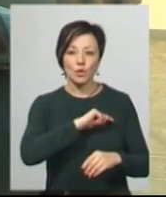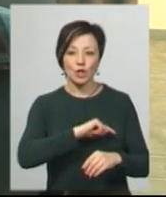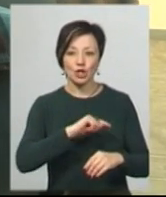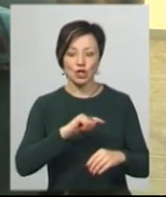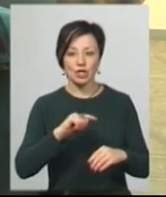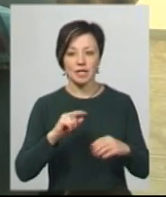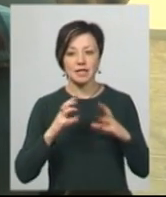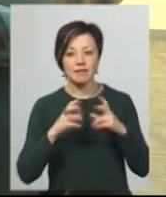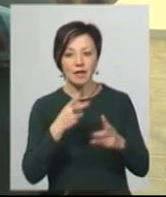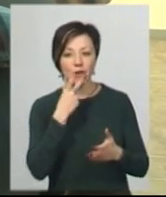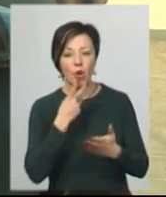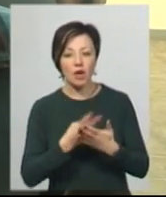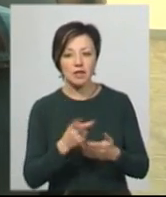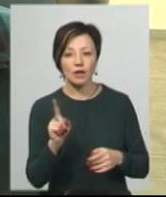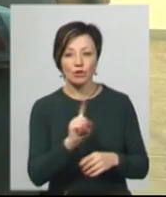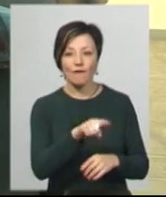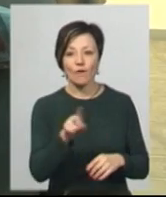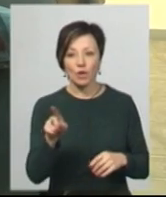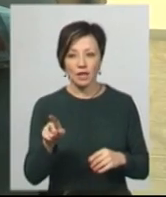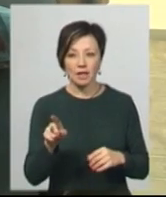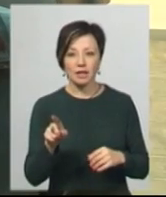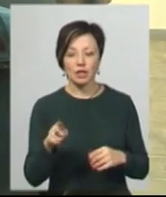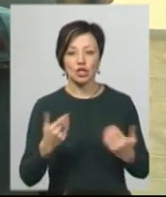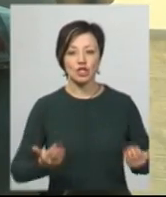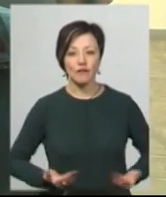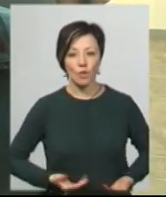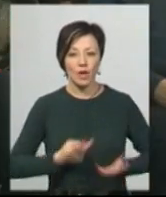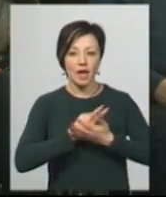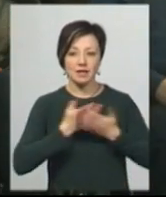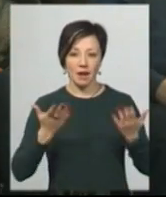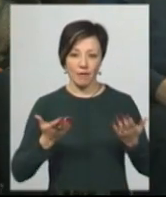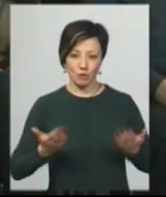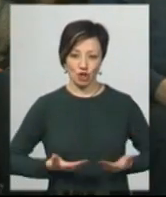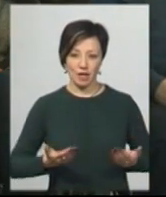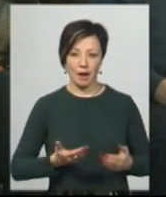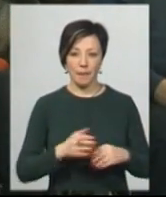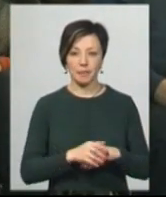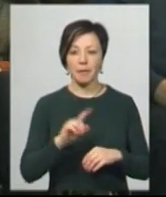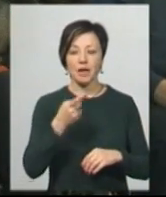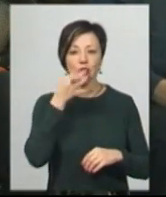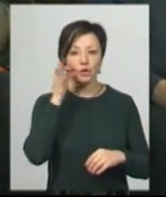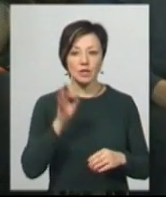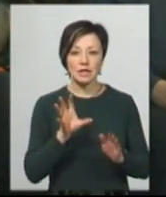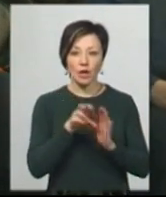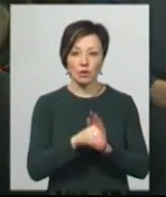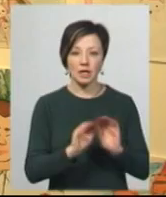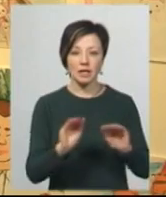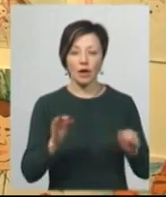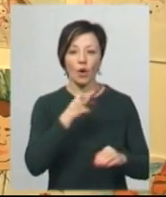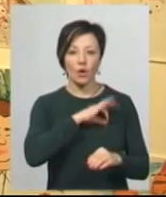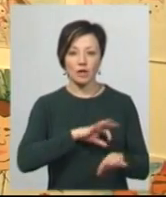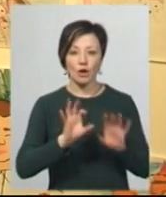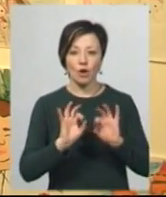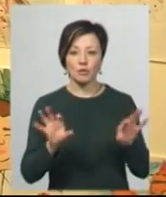показати, що вони живуть яскравим життям. Перший досвід залучення до проєкту дітей був корисним,